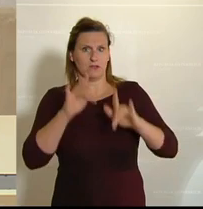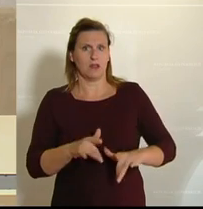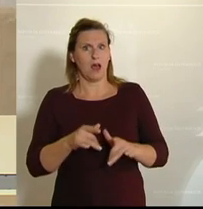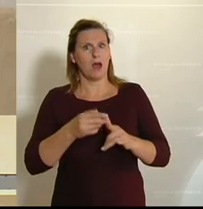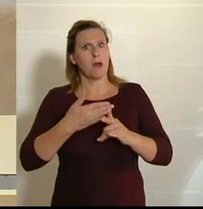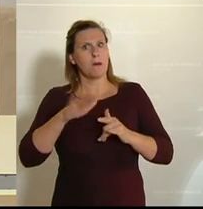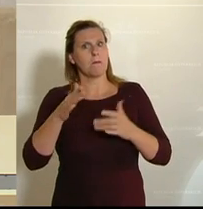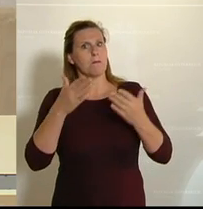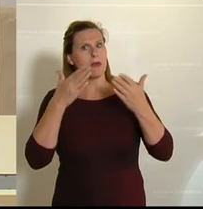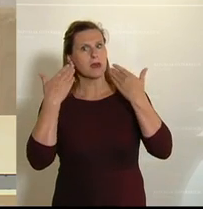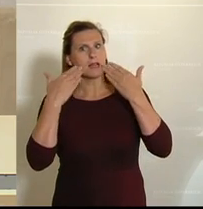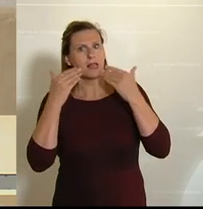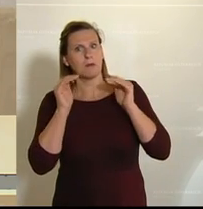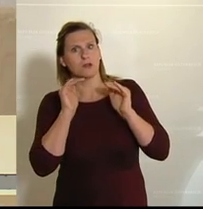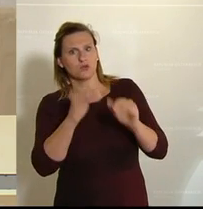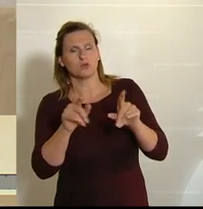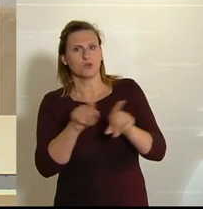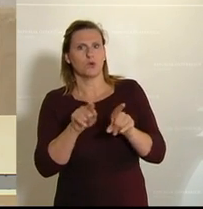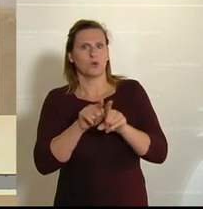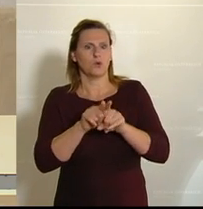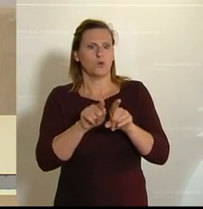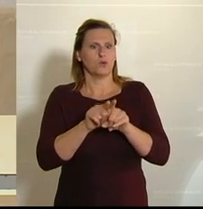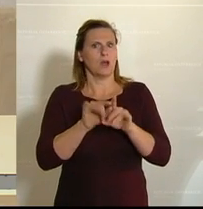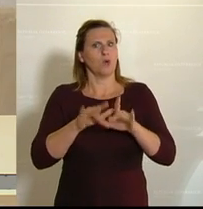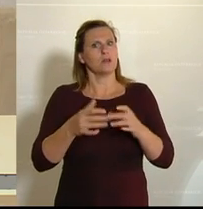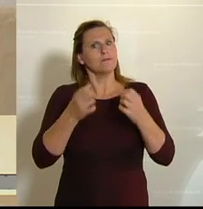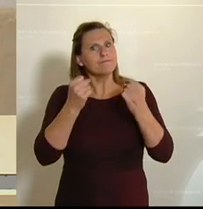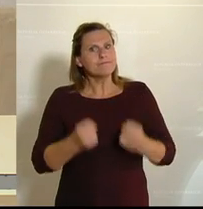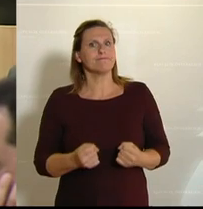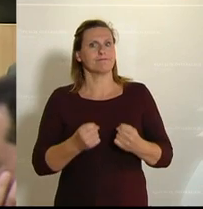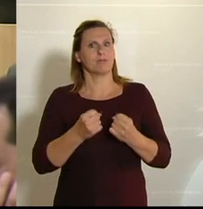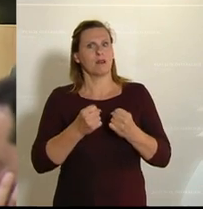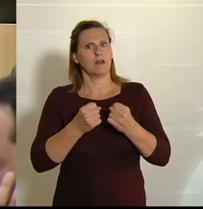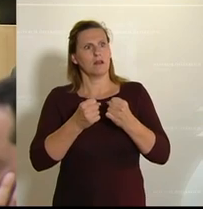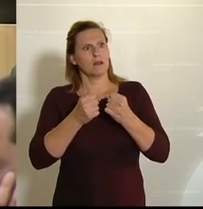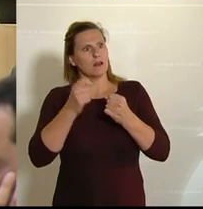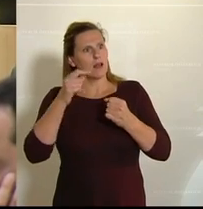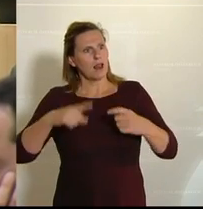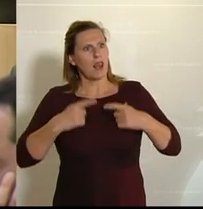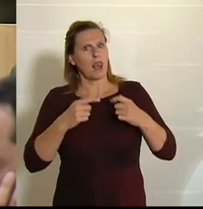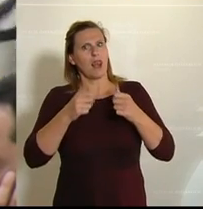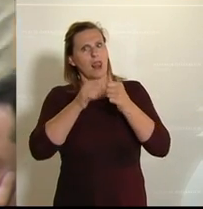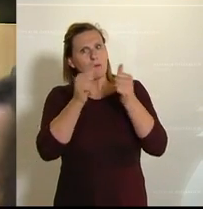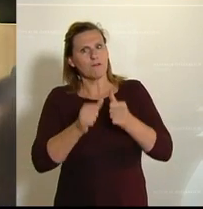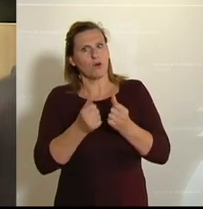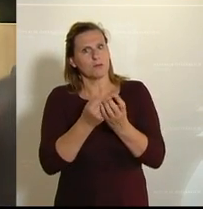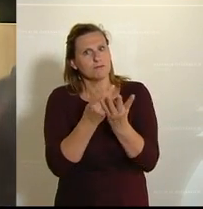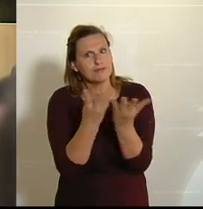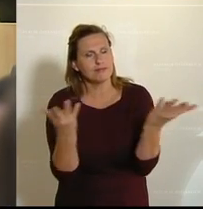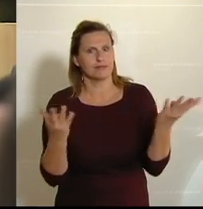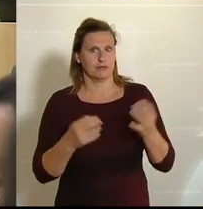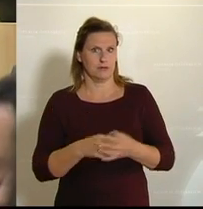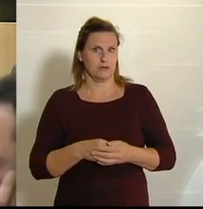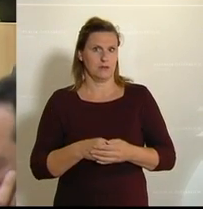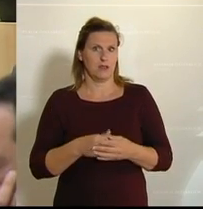mehr Klimaschutz in der Landwirtschaft und auch den Erhalt der Artenvielfalt. Und weil der Erhalt der Artenvielfalt so